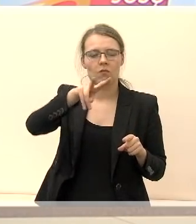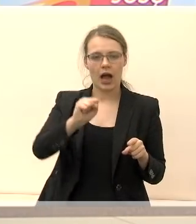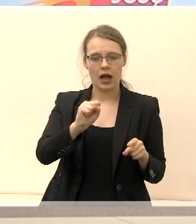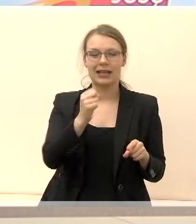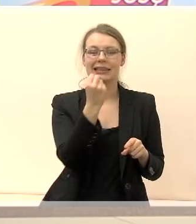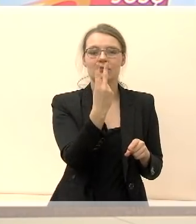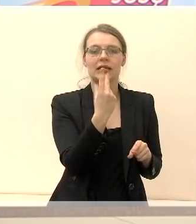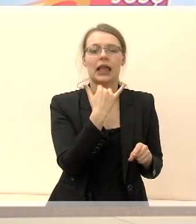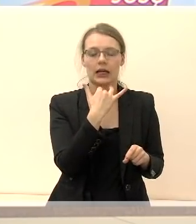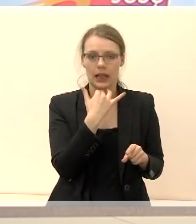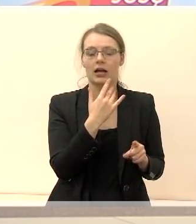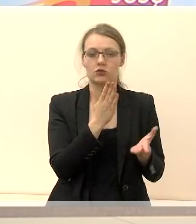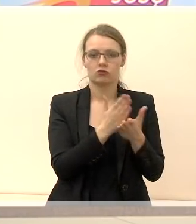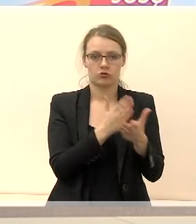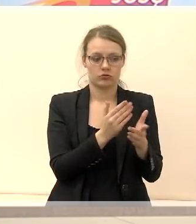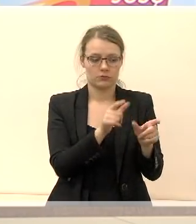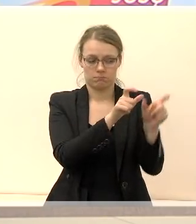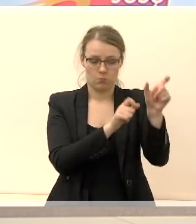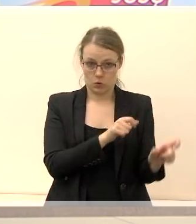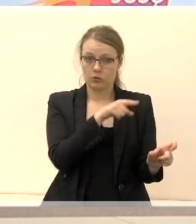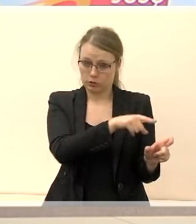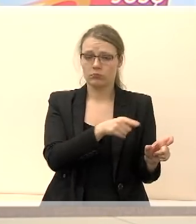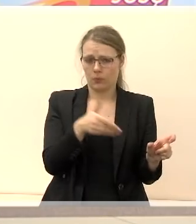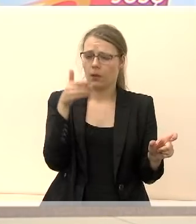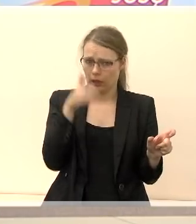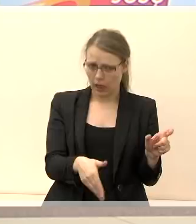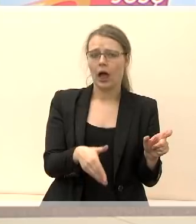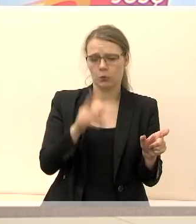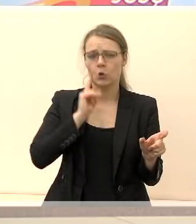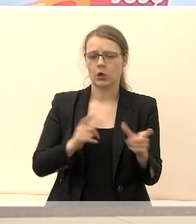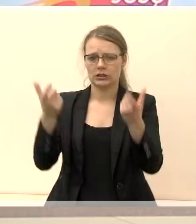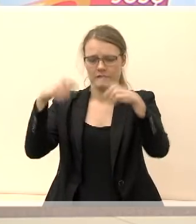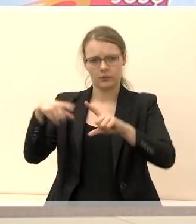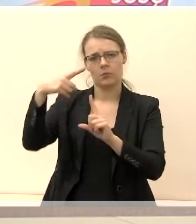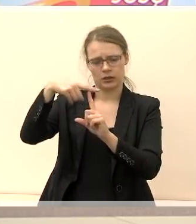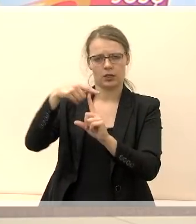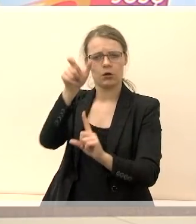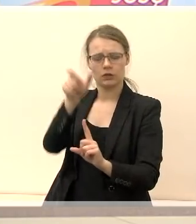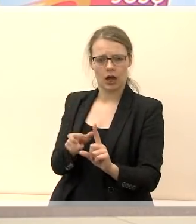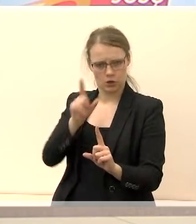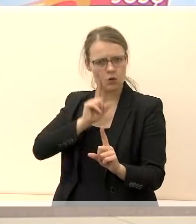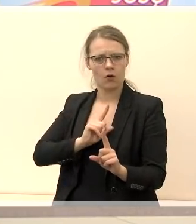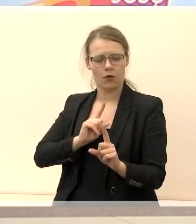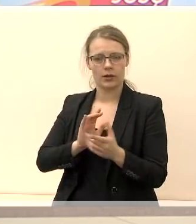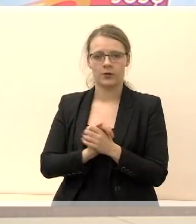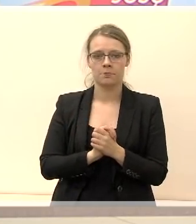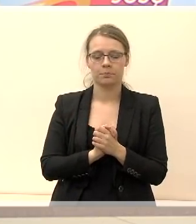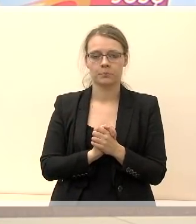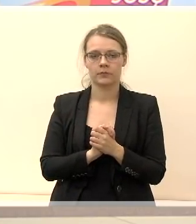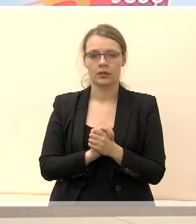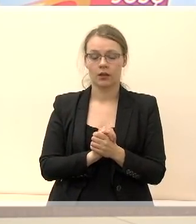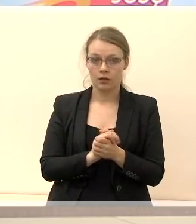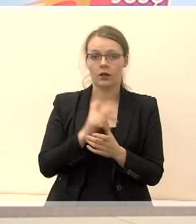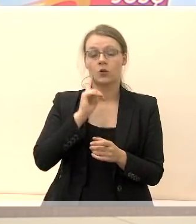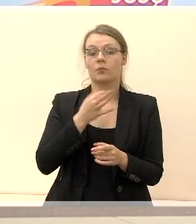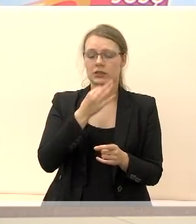klasės moksleivį, kuris turi pilną teisę tapti Marijampolės tai valdybės tarybos nariu. Tai noriu pasakyti ir